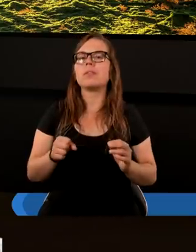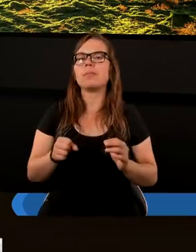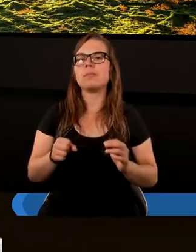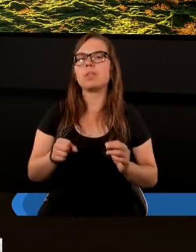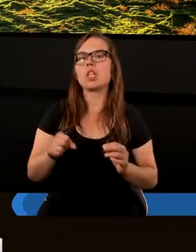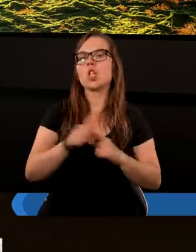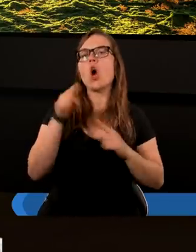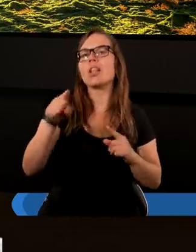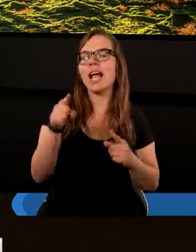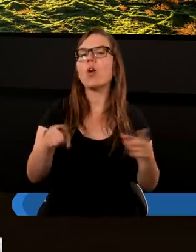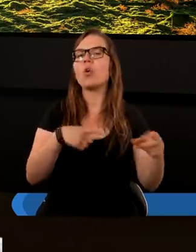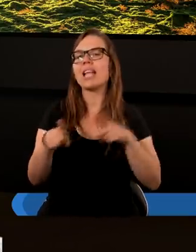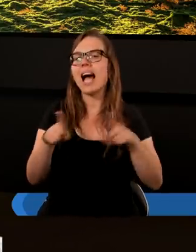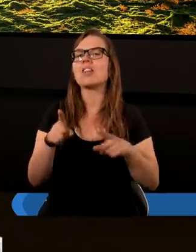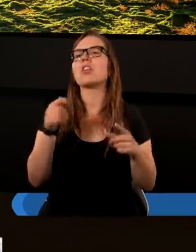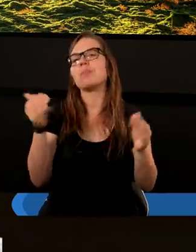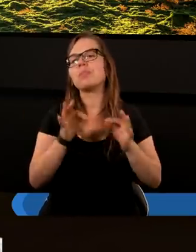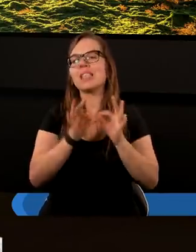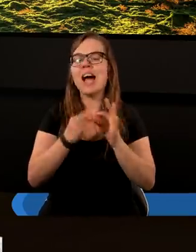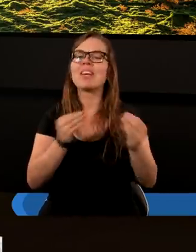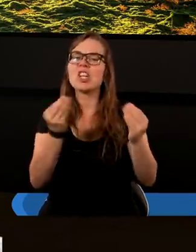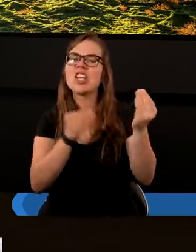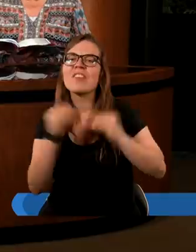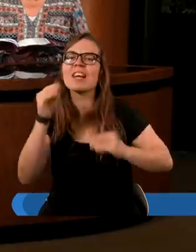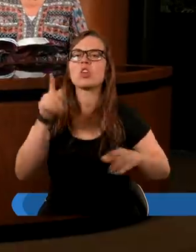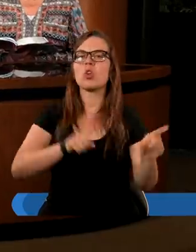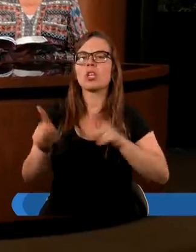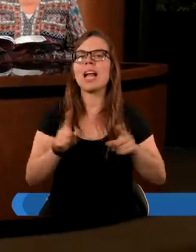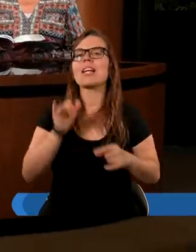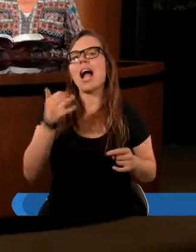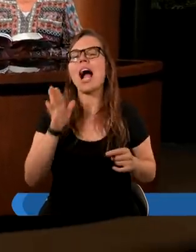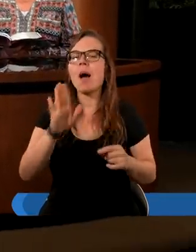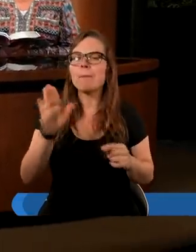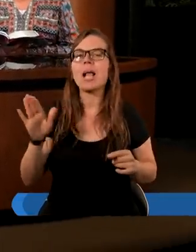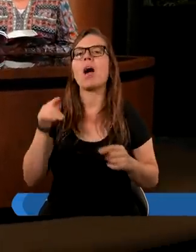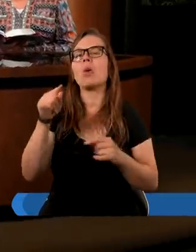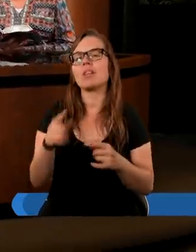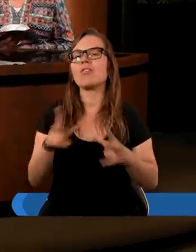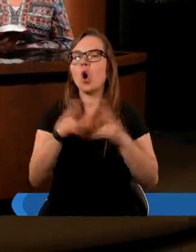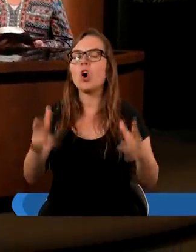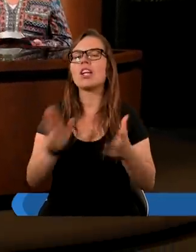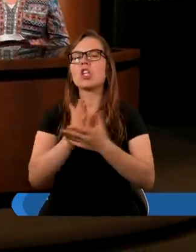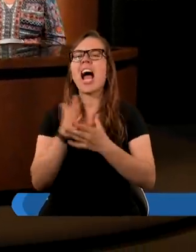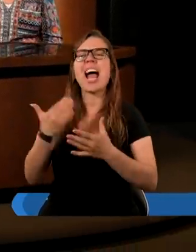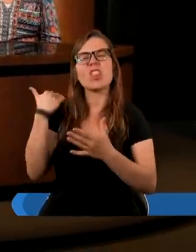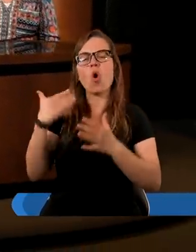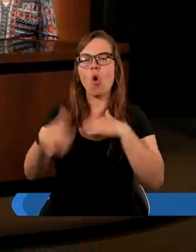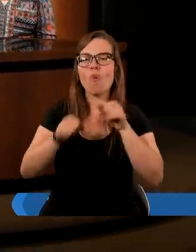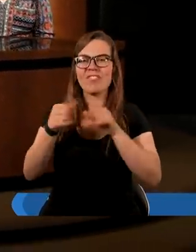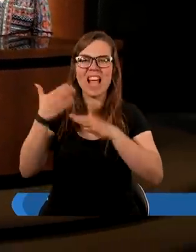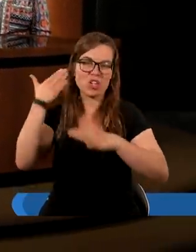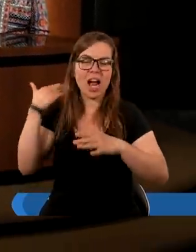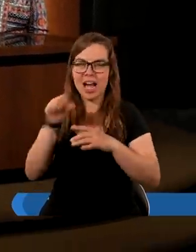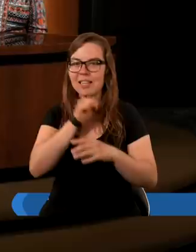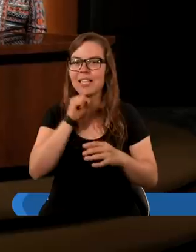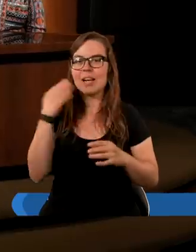tego znaczenia, albo nawet większego znaczenia, jaka miała w okresie średniowiecza, jakbyśmy już to